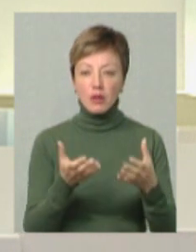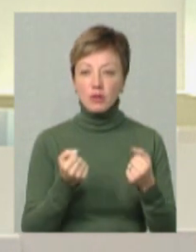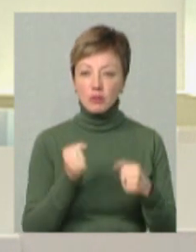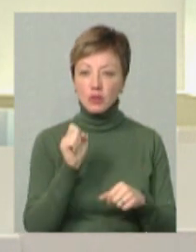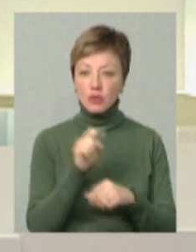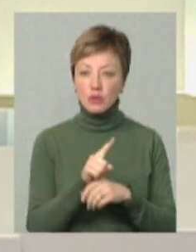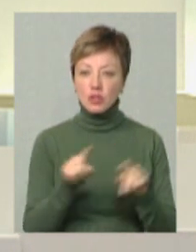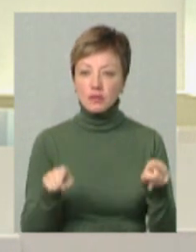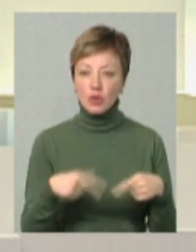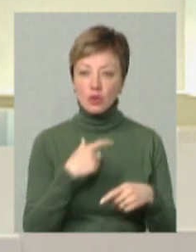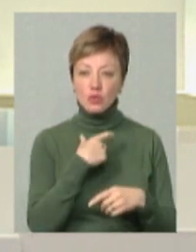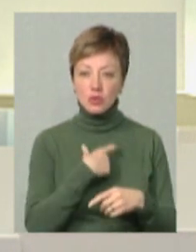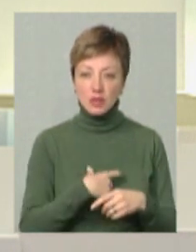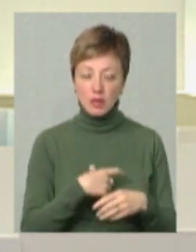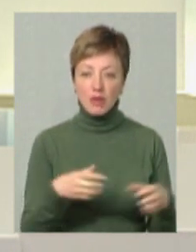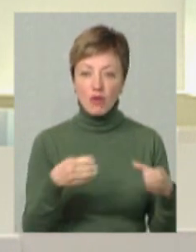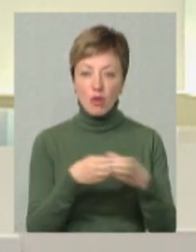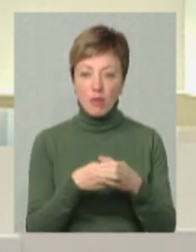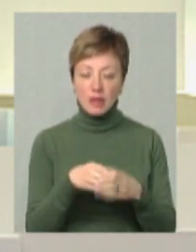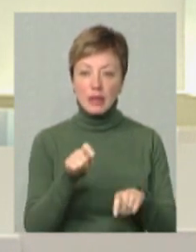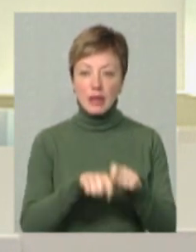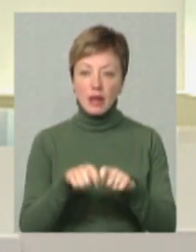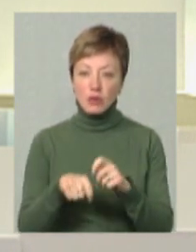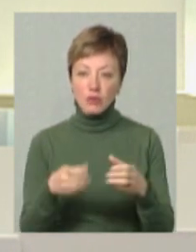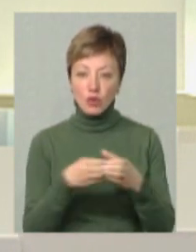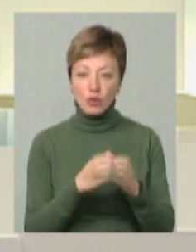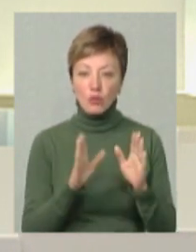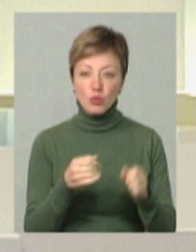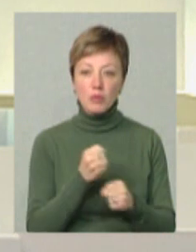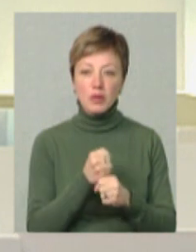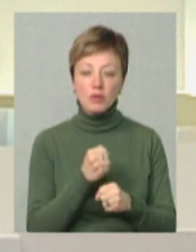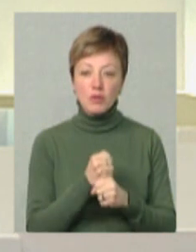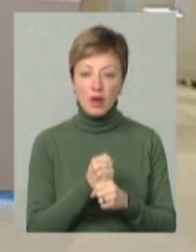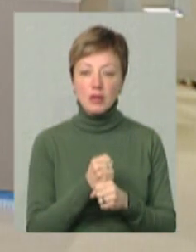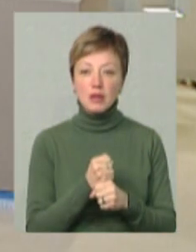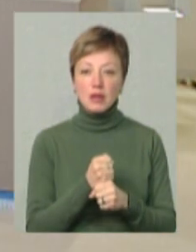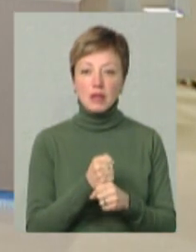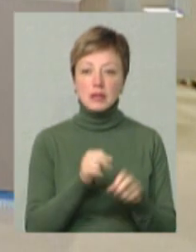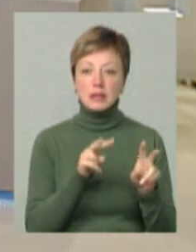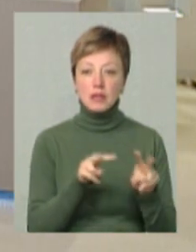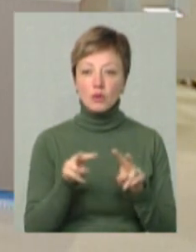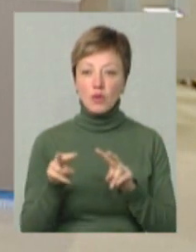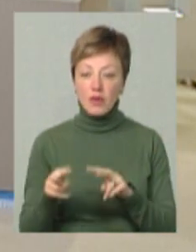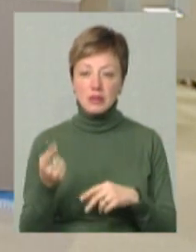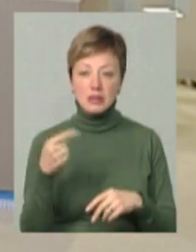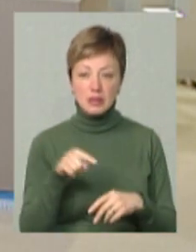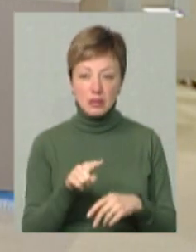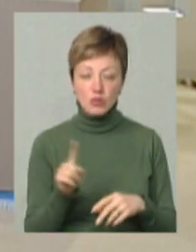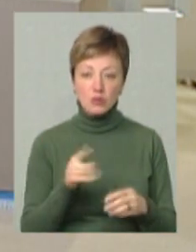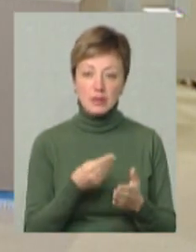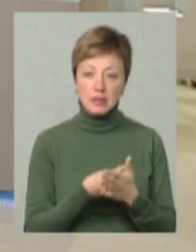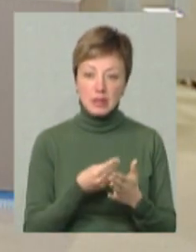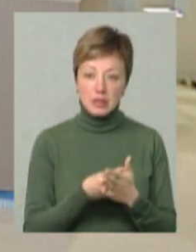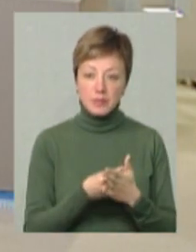доручення створити у себе в громадах рейдові групи, які будуть працювати, відпрацьовувати і слідкувати за тим, щоб ціни